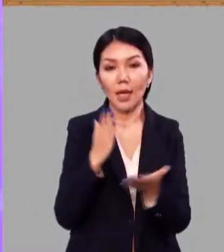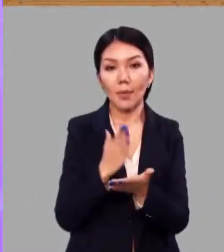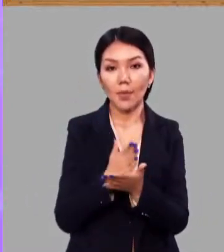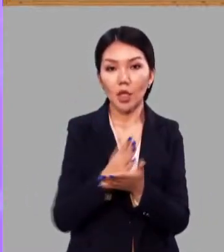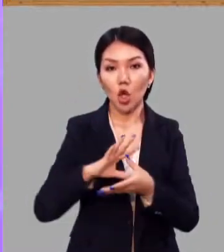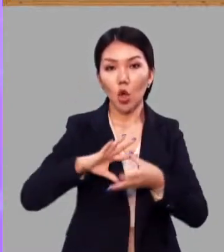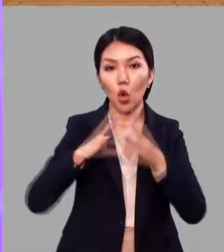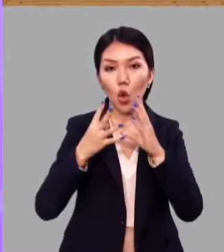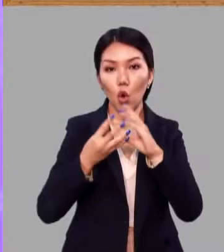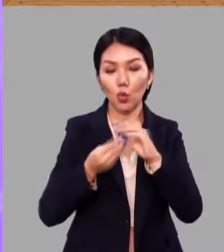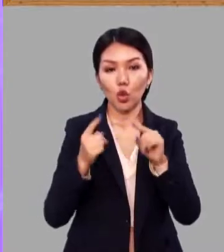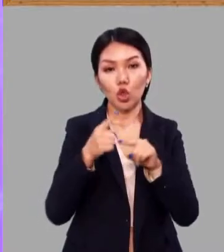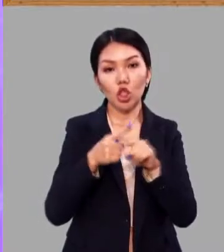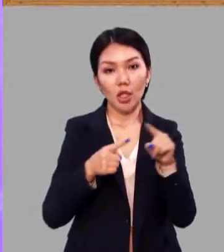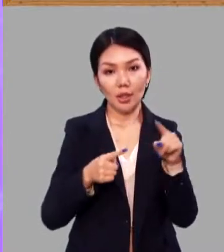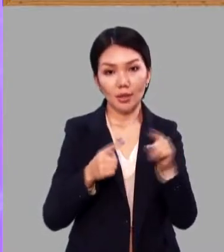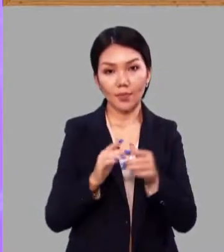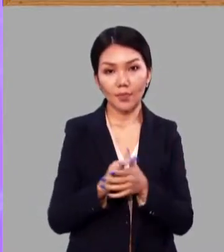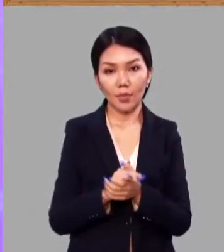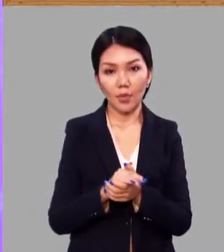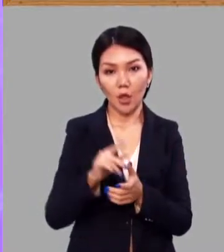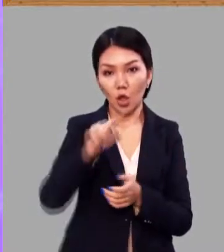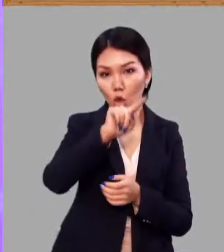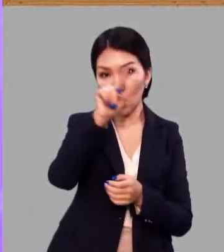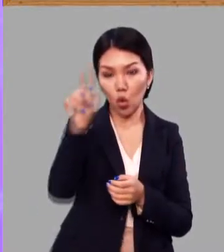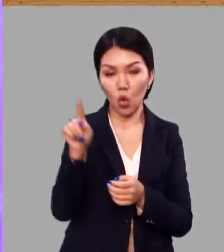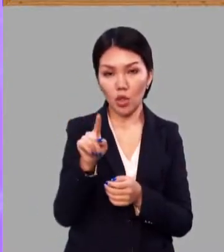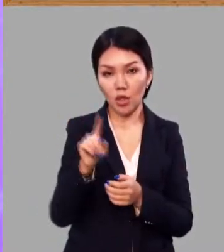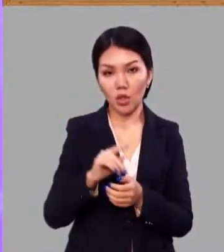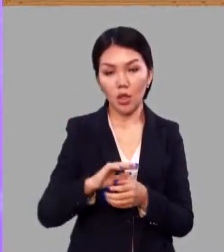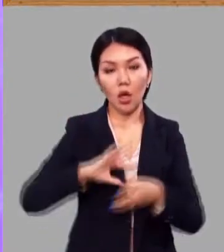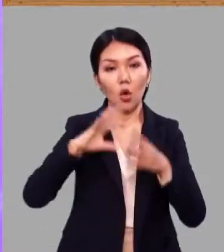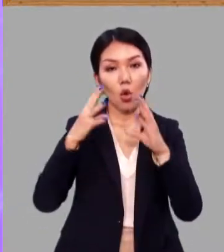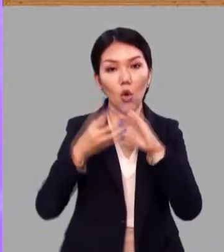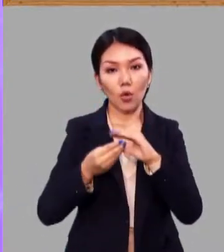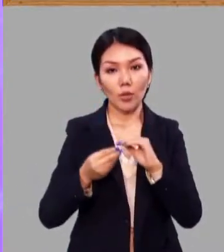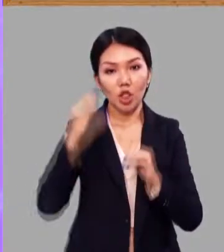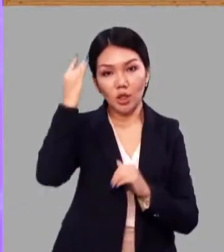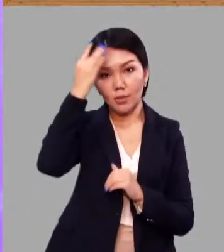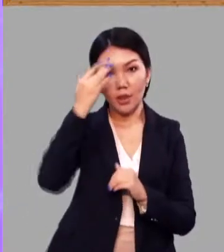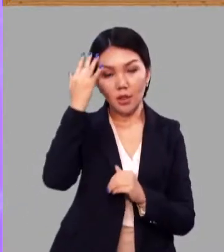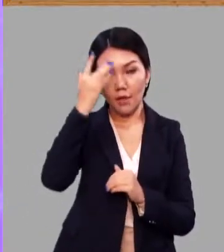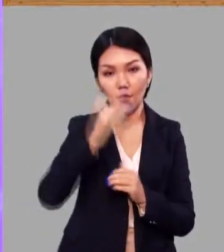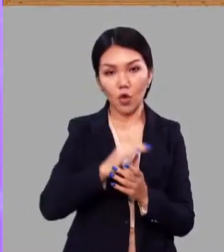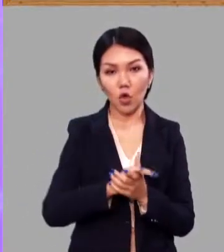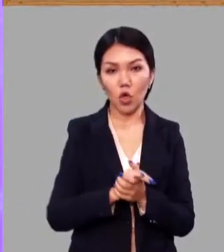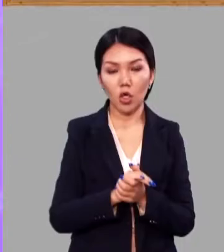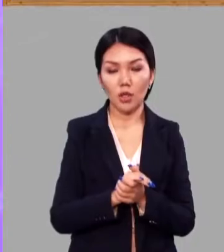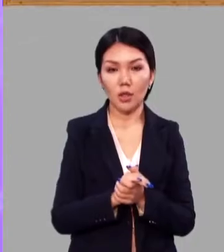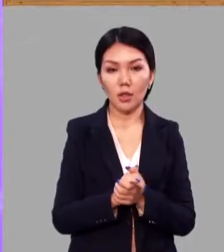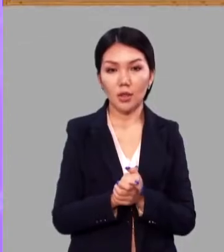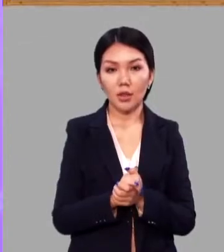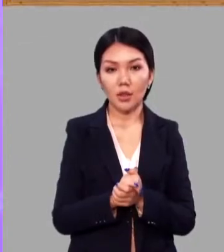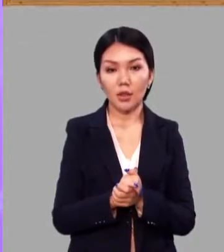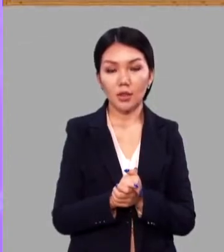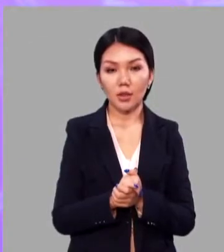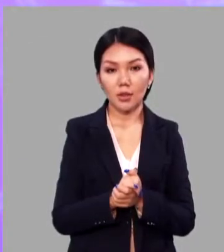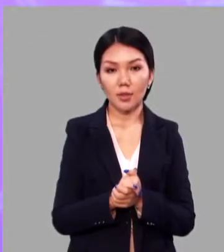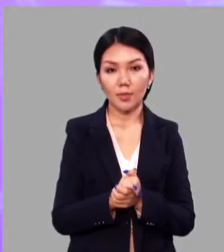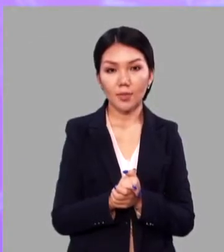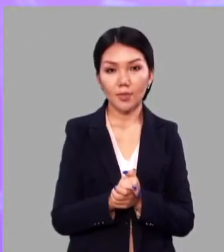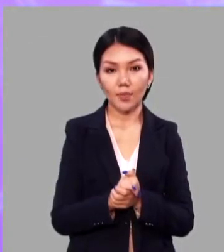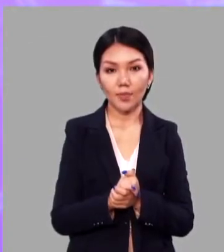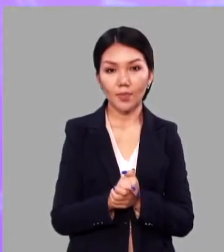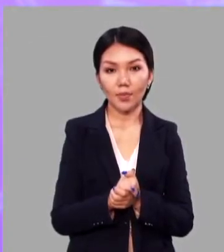имеют общую часть – корень и общее смысловое значение.